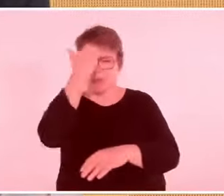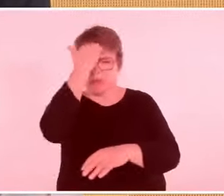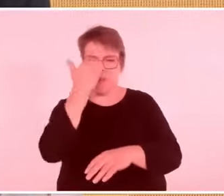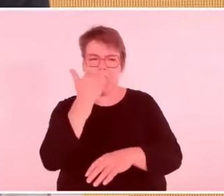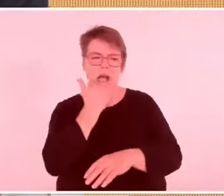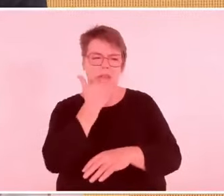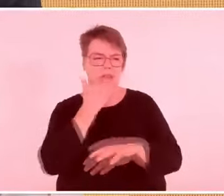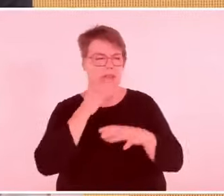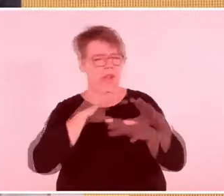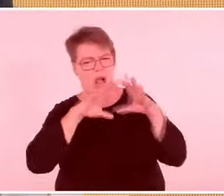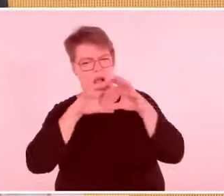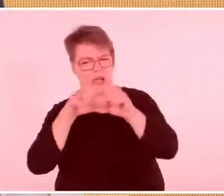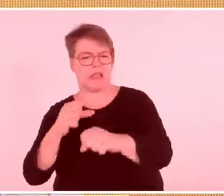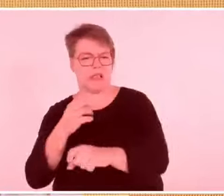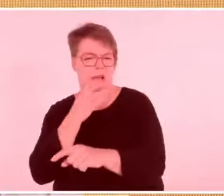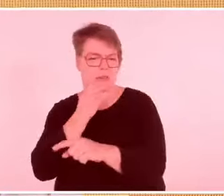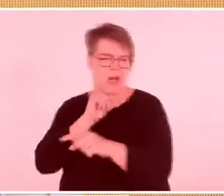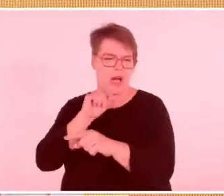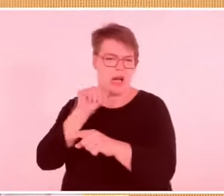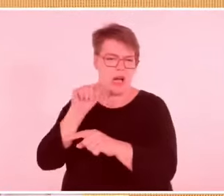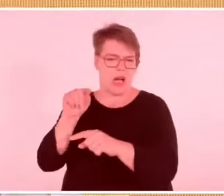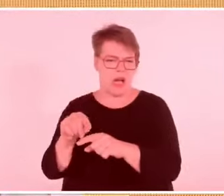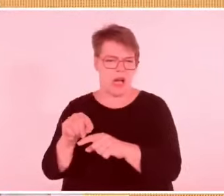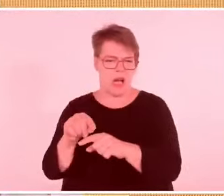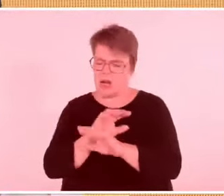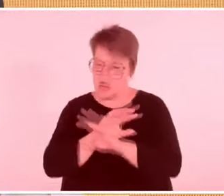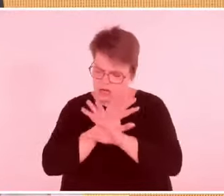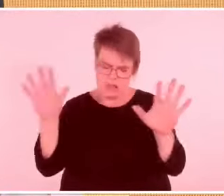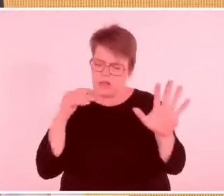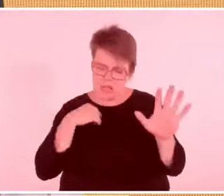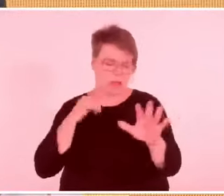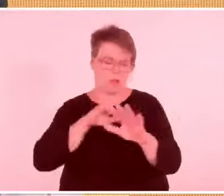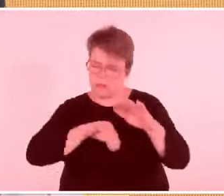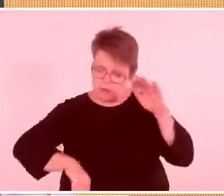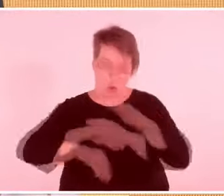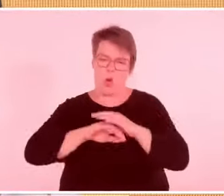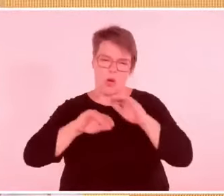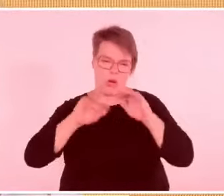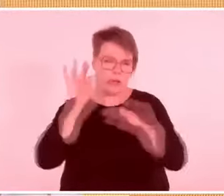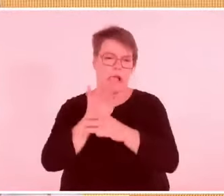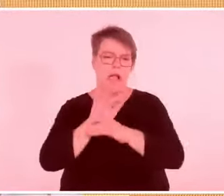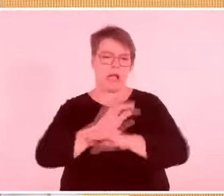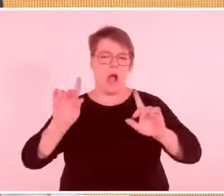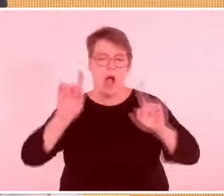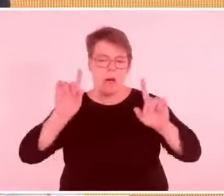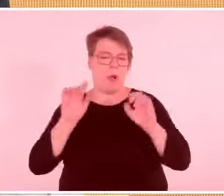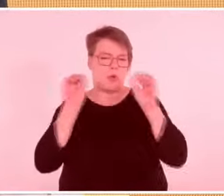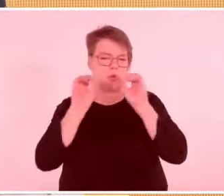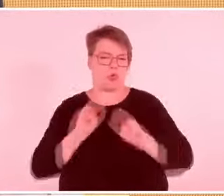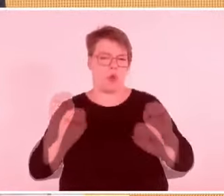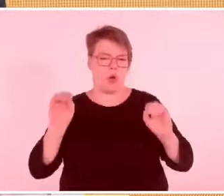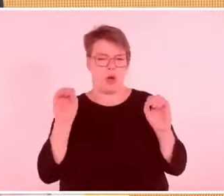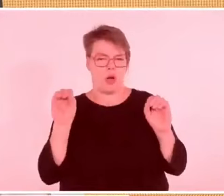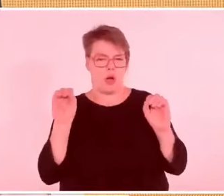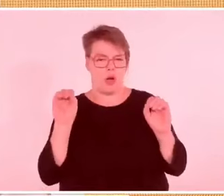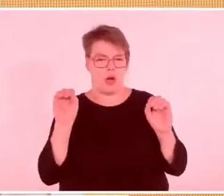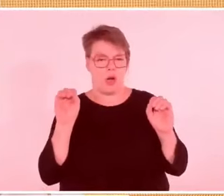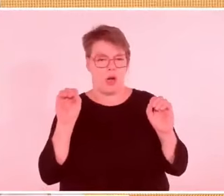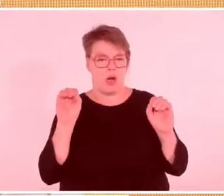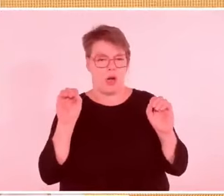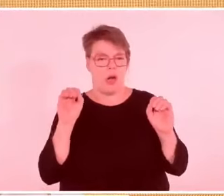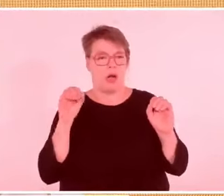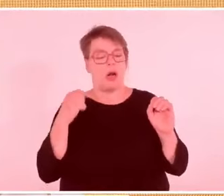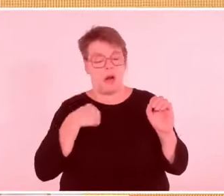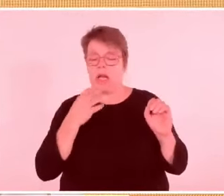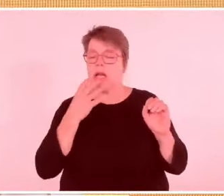Aber ich habe etwas Merkwürdiges festgestellt. Sobald man sagt, es ist notwendig, den Hintergrund,